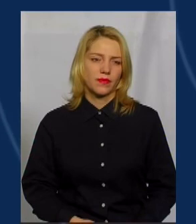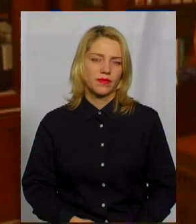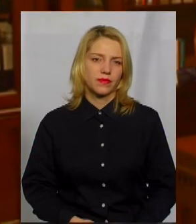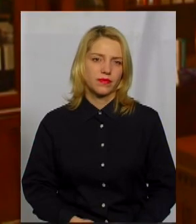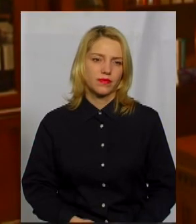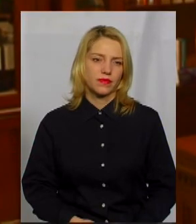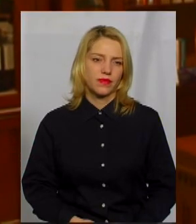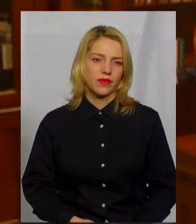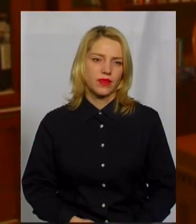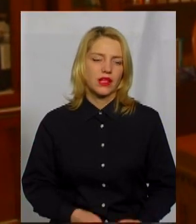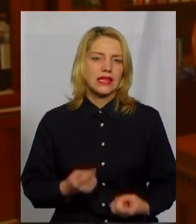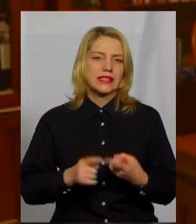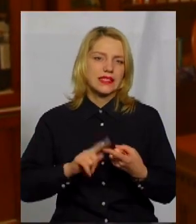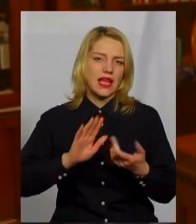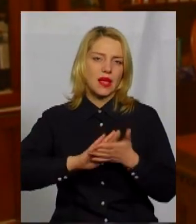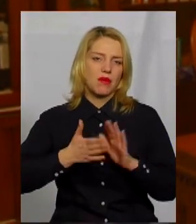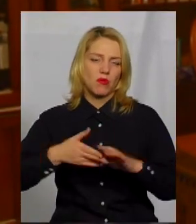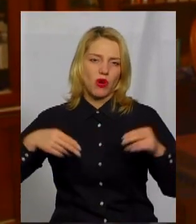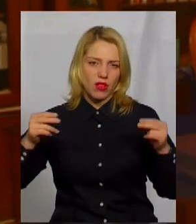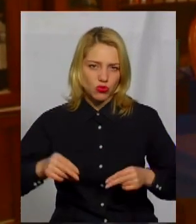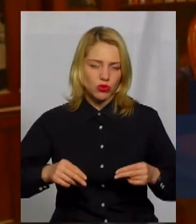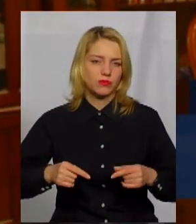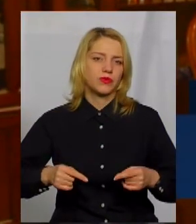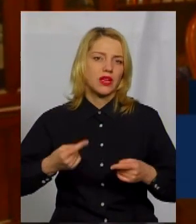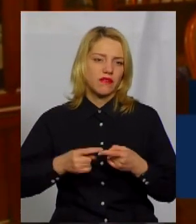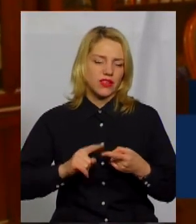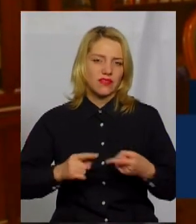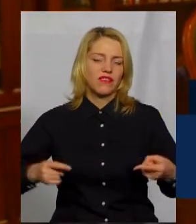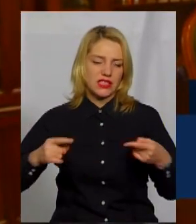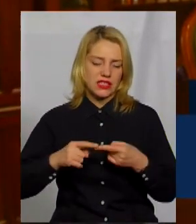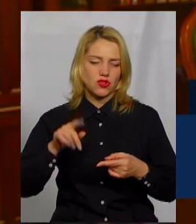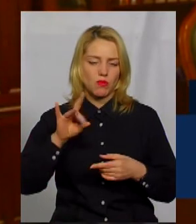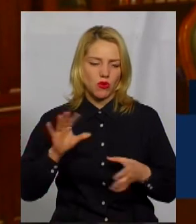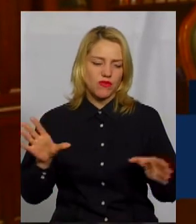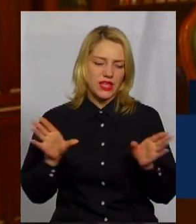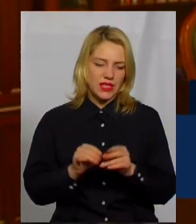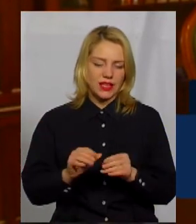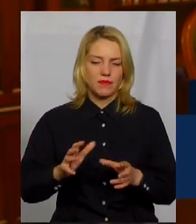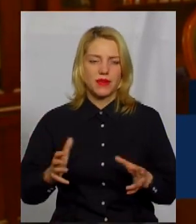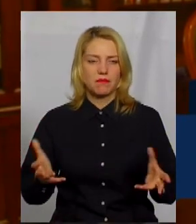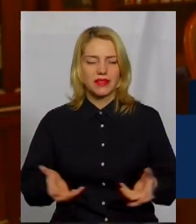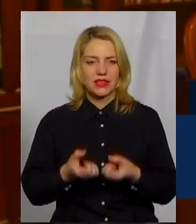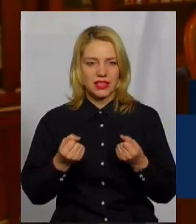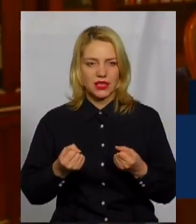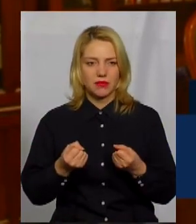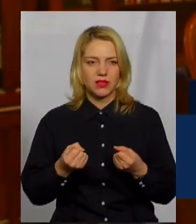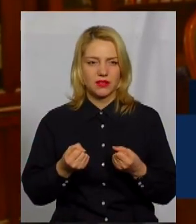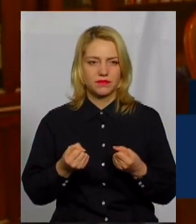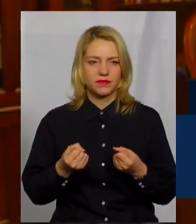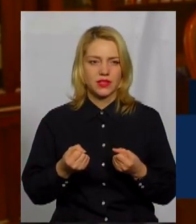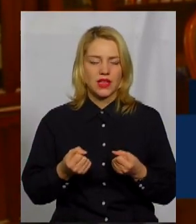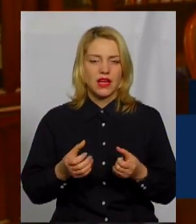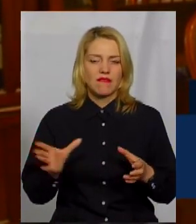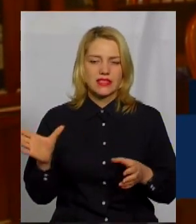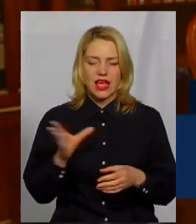Даний меморандум визначили про взаємне підтримання громадських сінитив, взаємний обмін